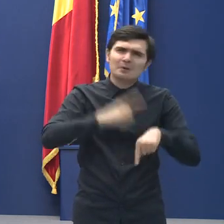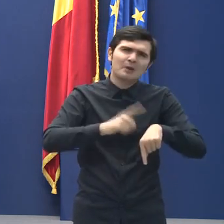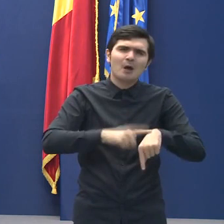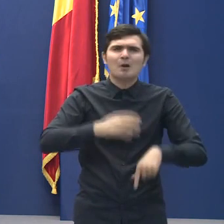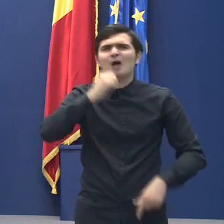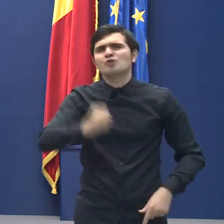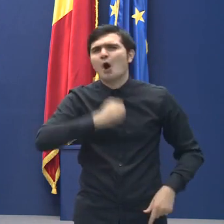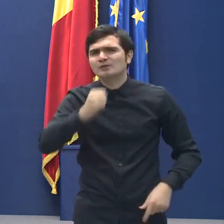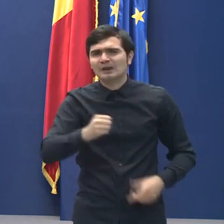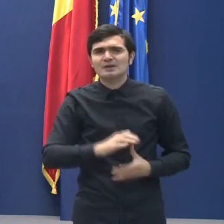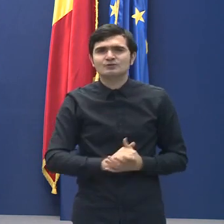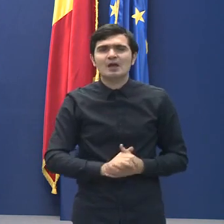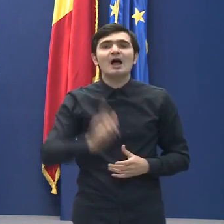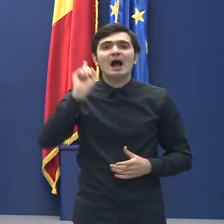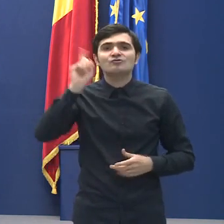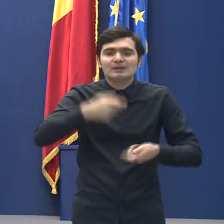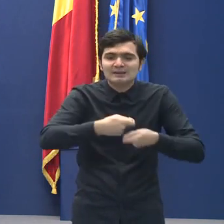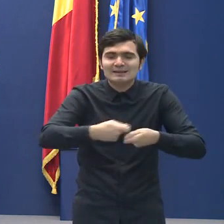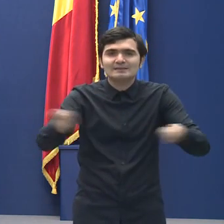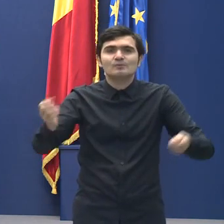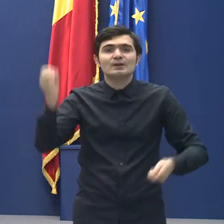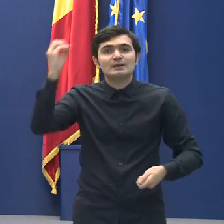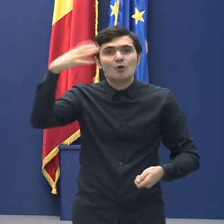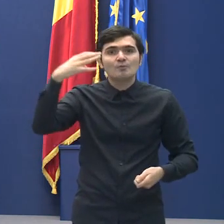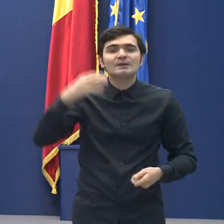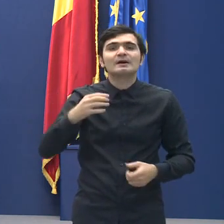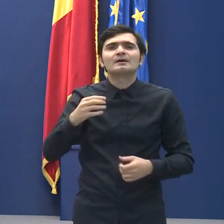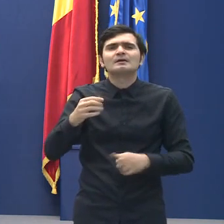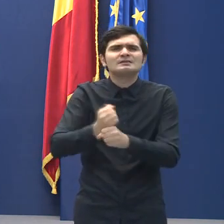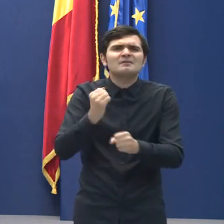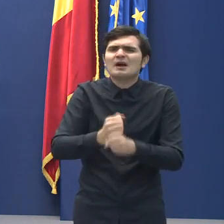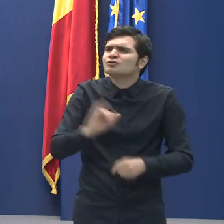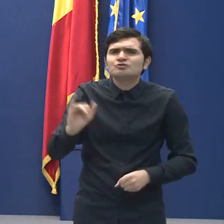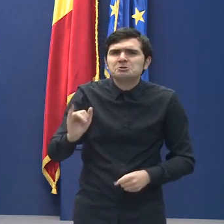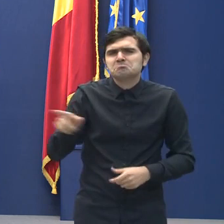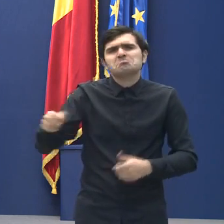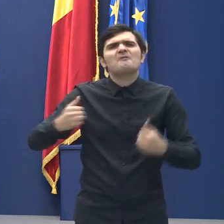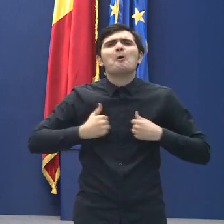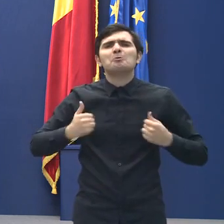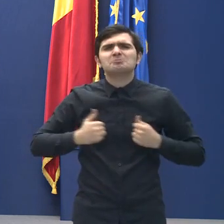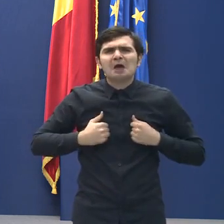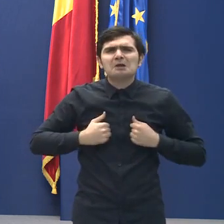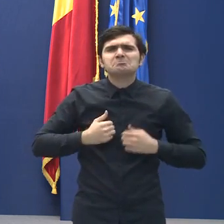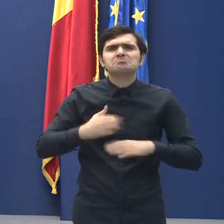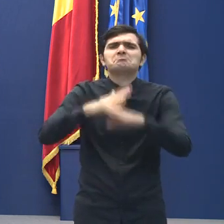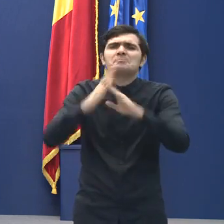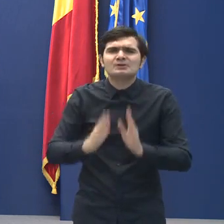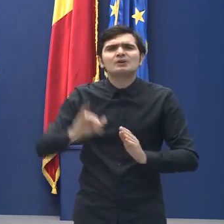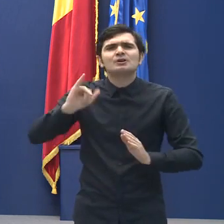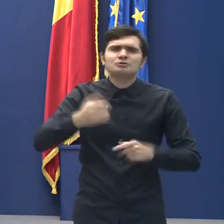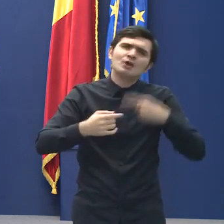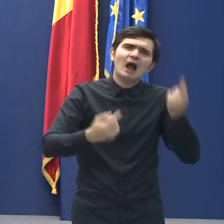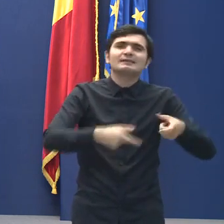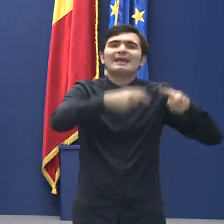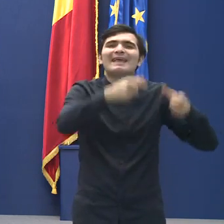orelor 19, se va face de către voluntarii parohiilor și de către echipajele de